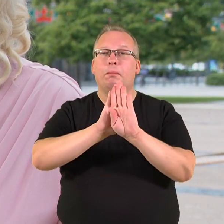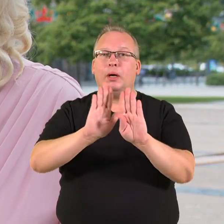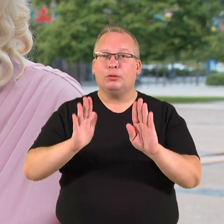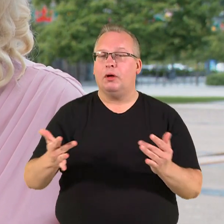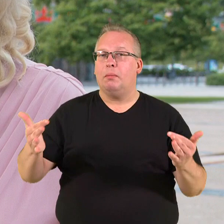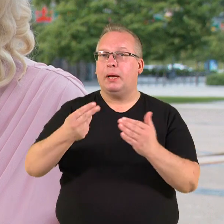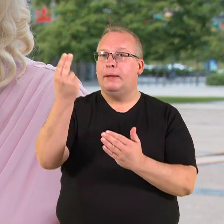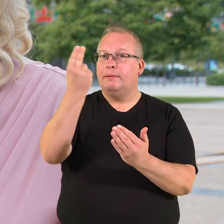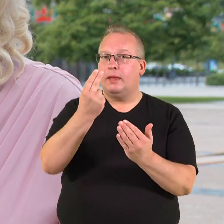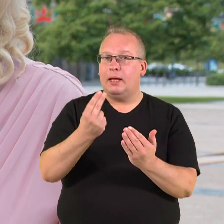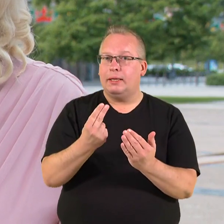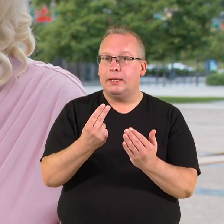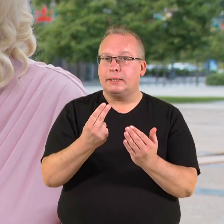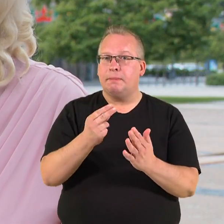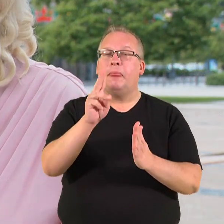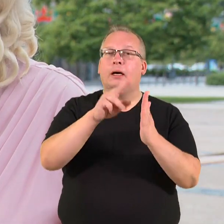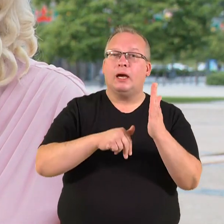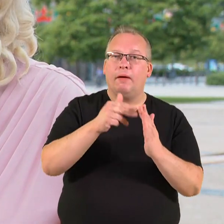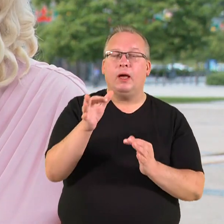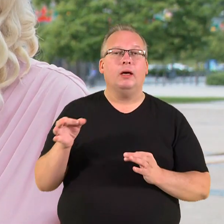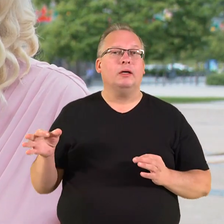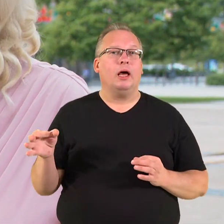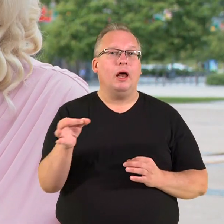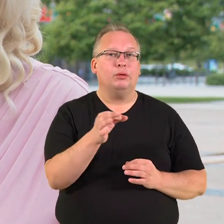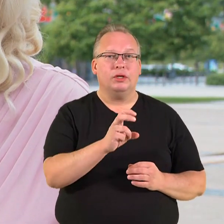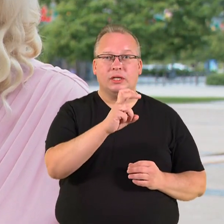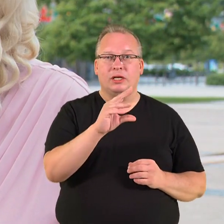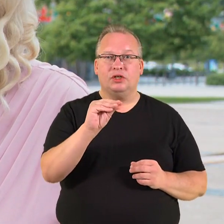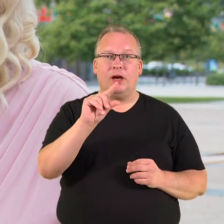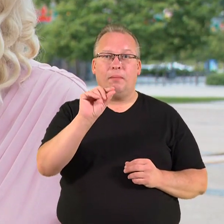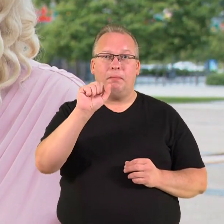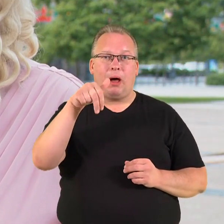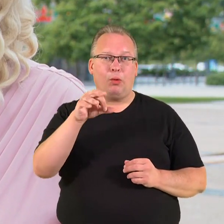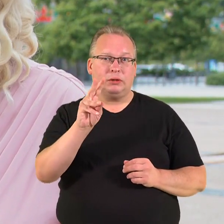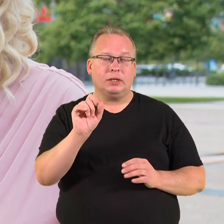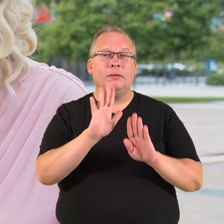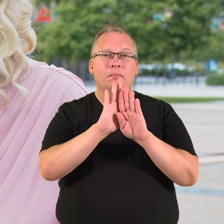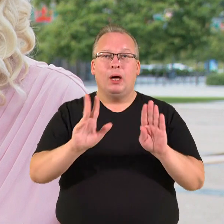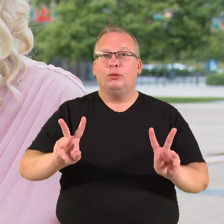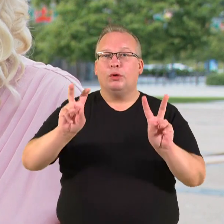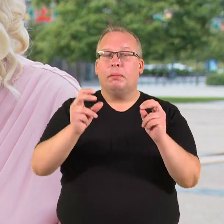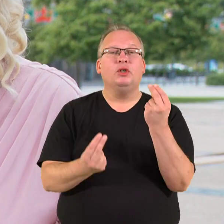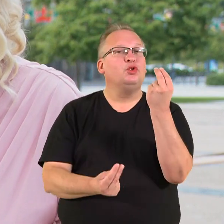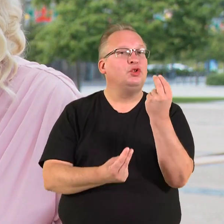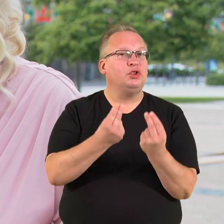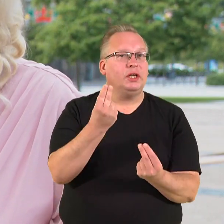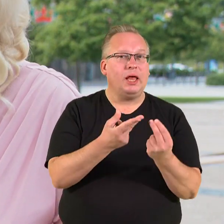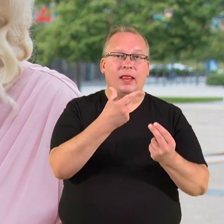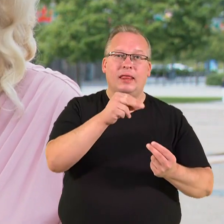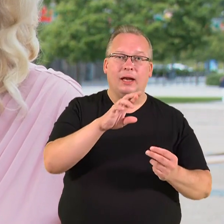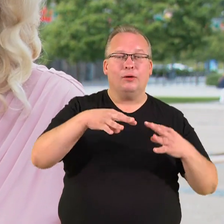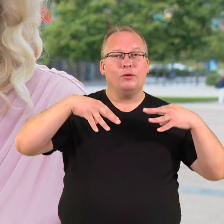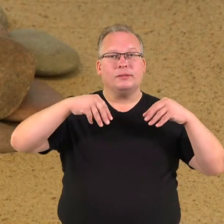kurią parengė dailininkas grafikas keliautojas Alfonsas Čepauskas. Autorius paroda pavadino žaidimai neringos